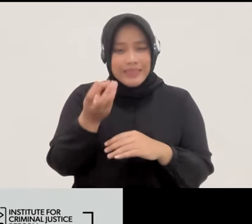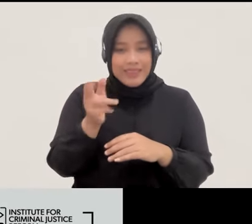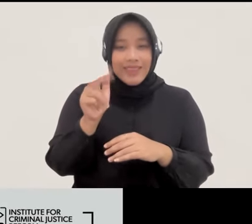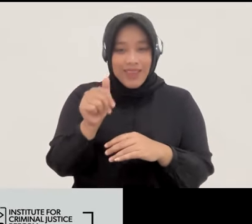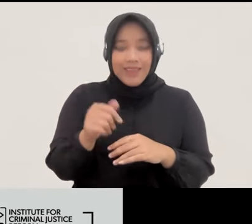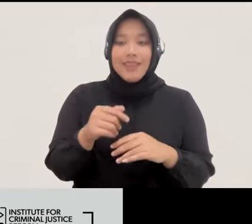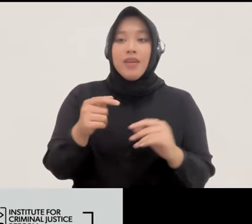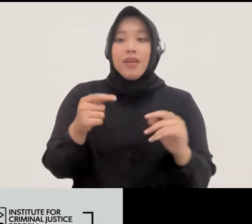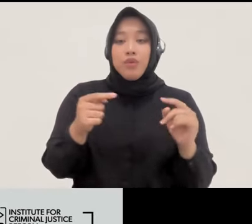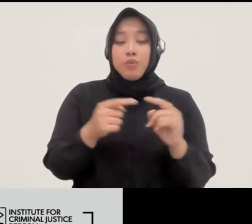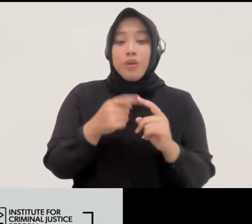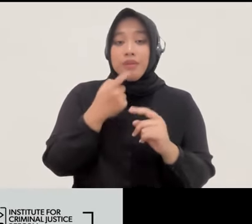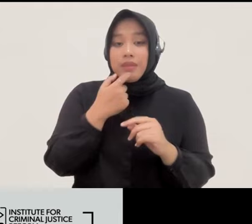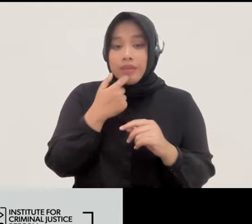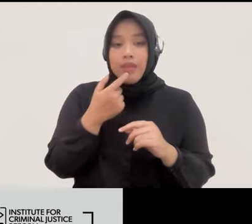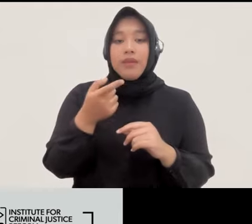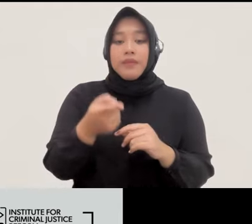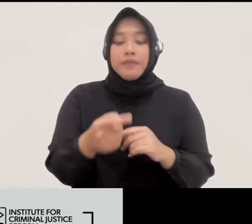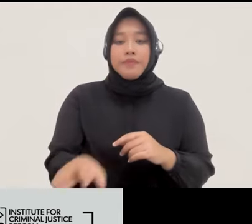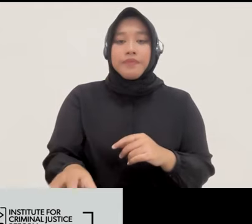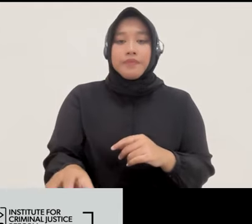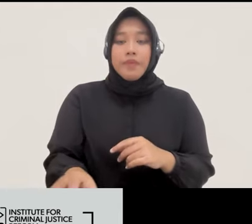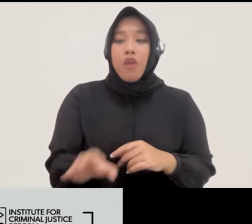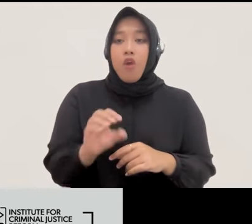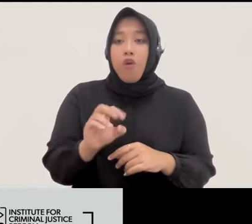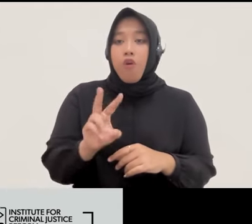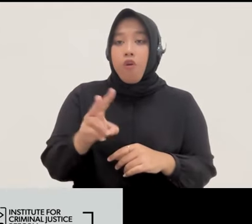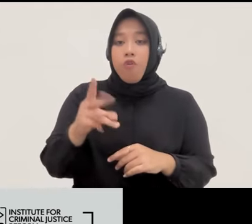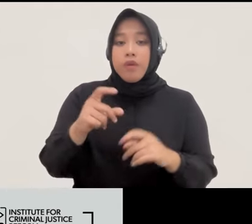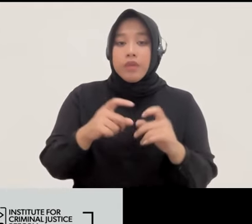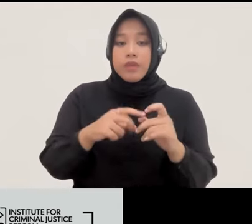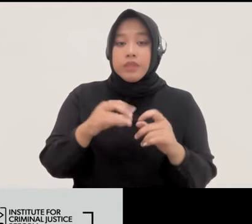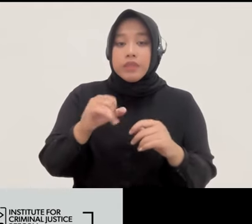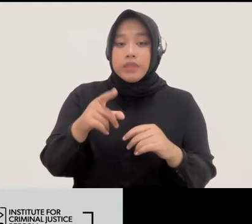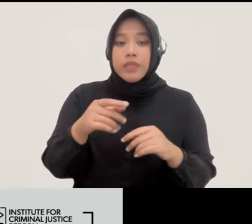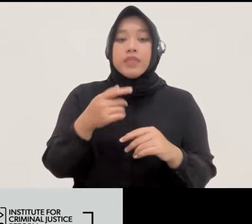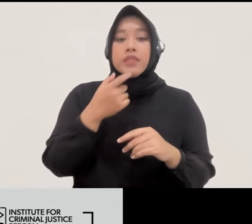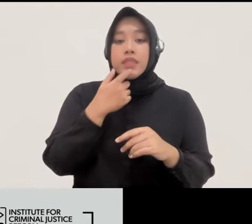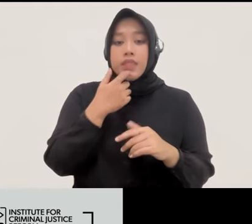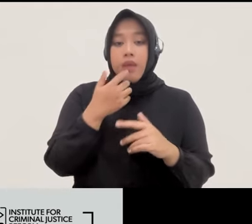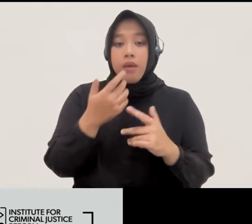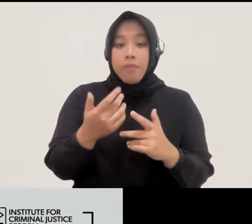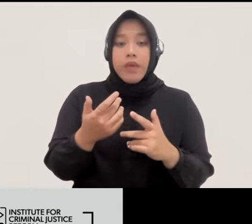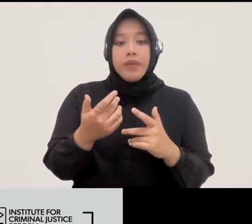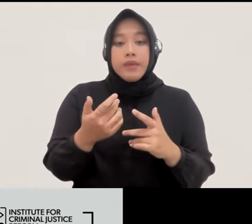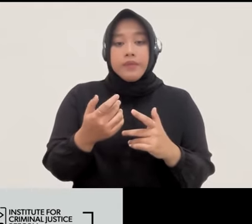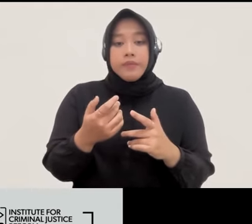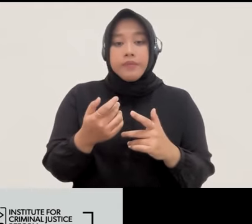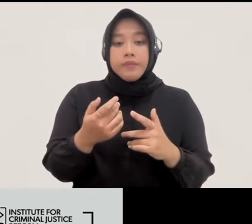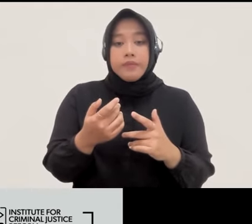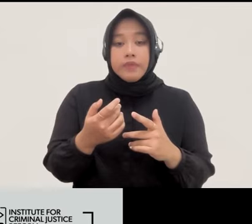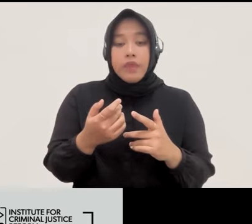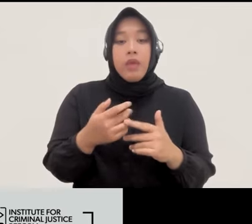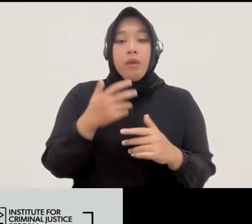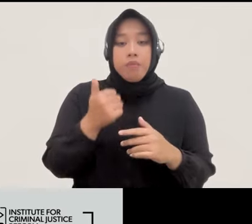terkait dengan harus judis di oversight bisa disupervise oleh judis dan yaitu dimensinya